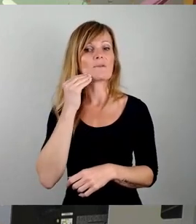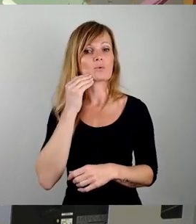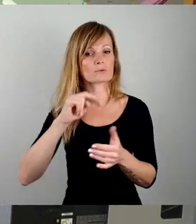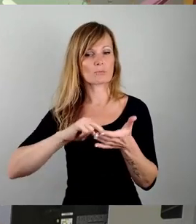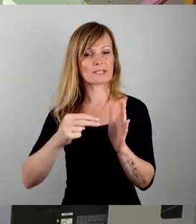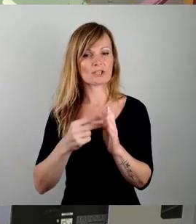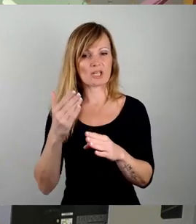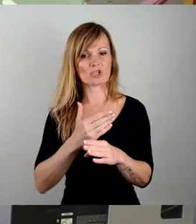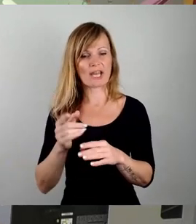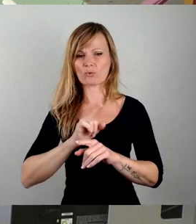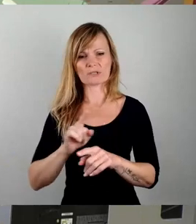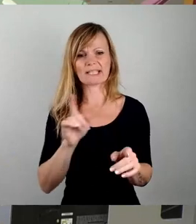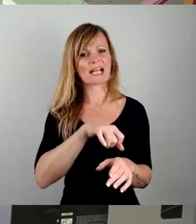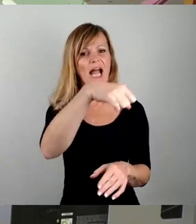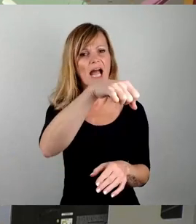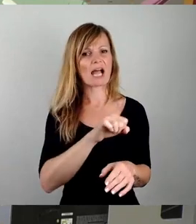garagenpolitische Entscheidung.